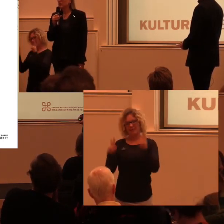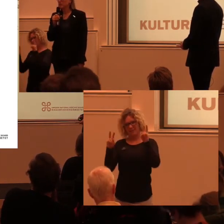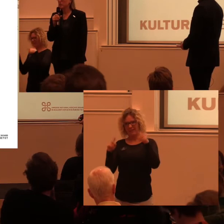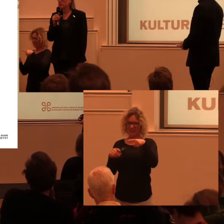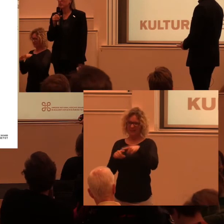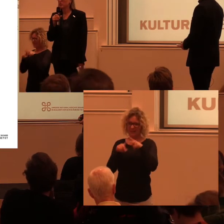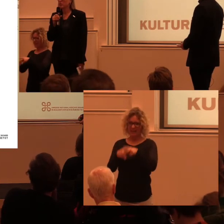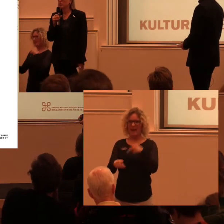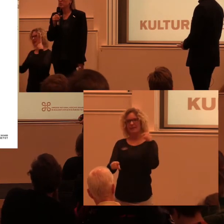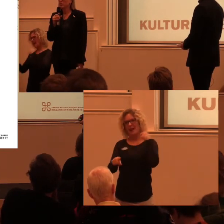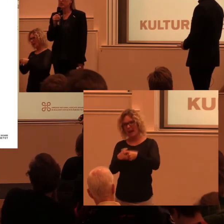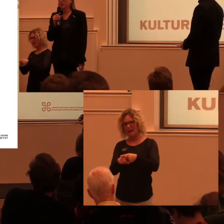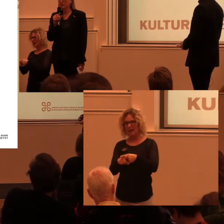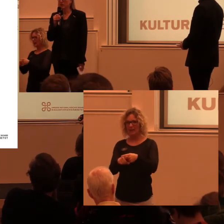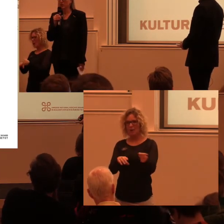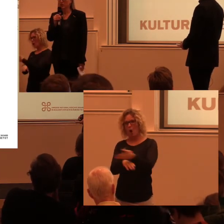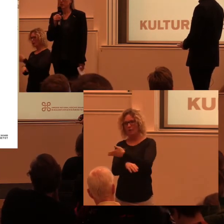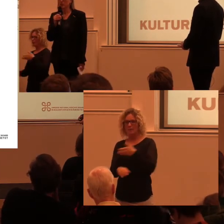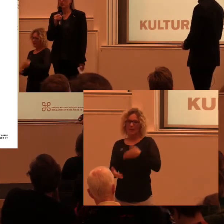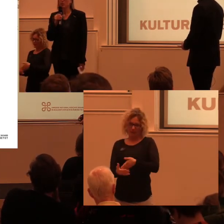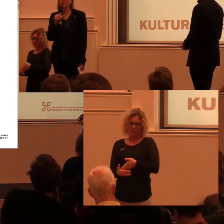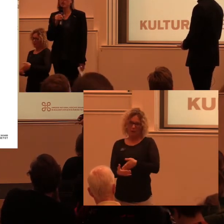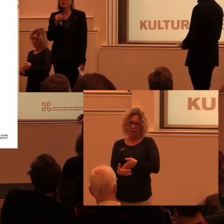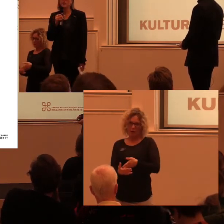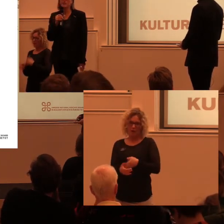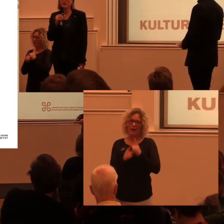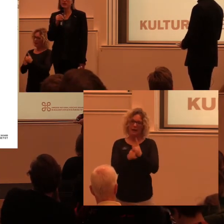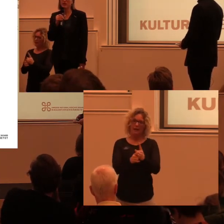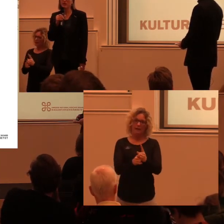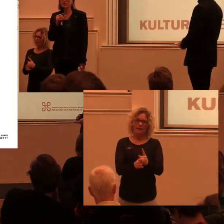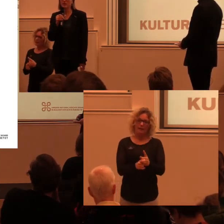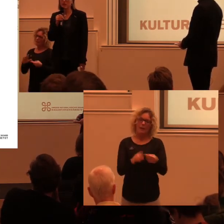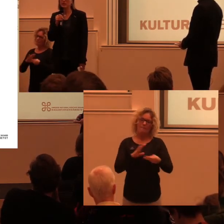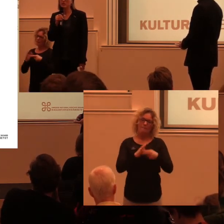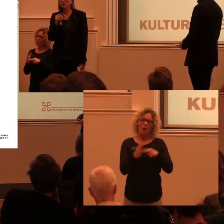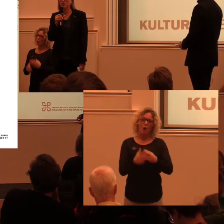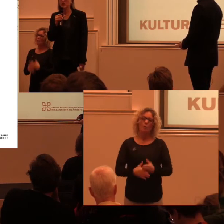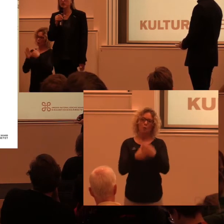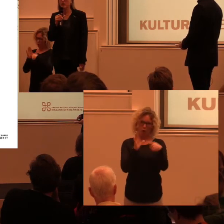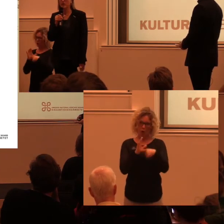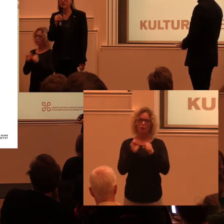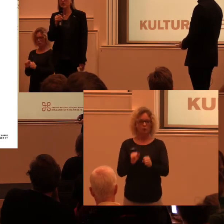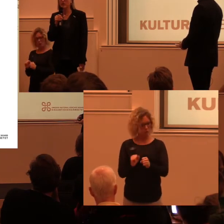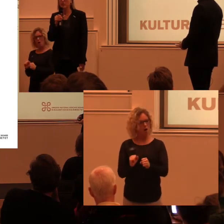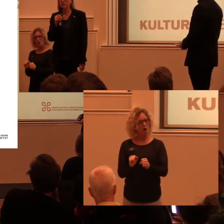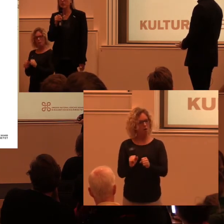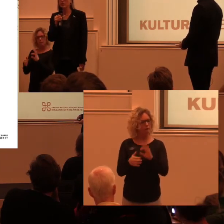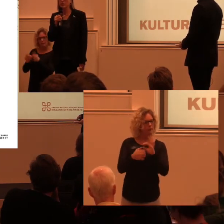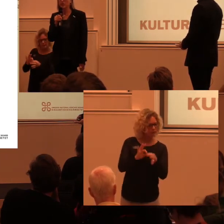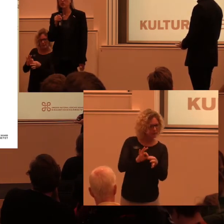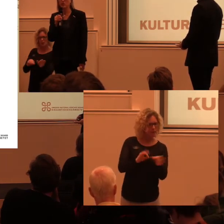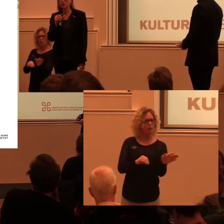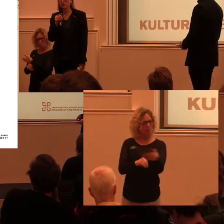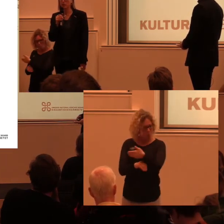hinder, alltså utifrån lagstiftningen i plan- och bygglagen. Att man skulle se till att få